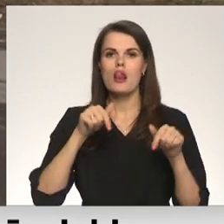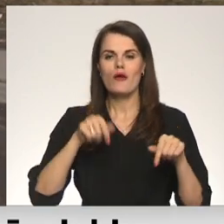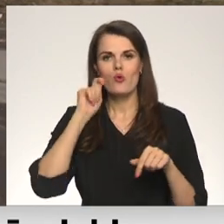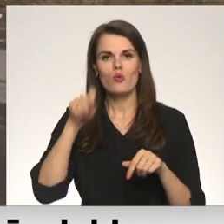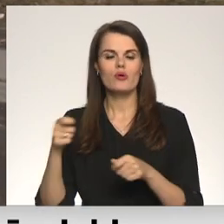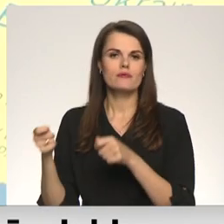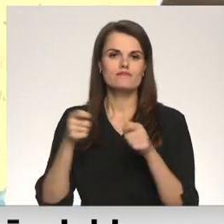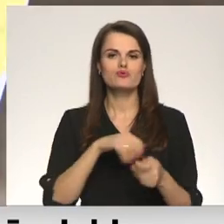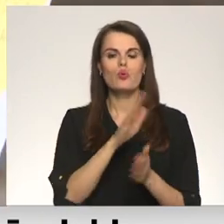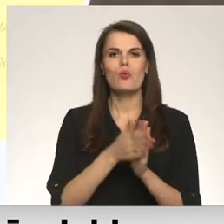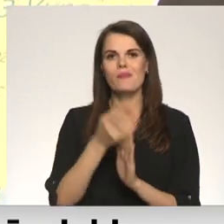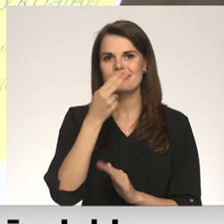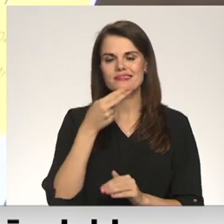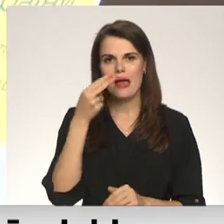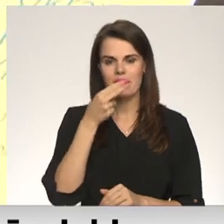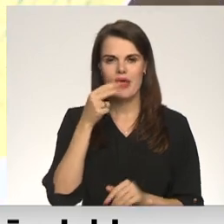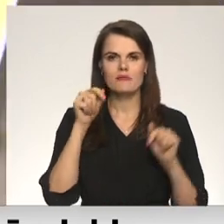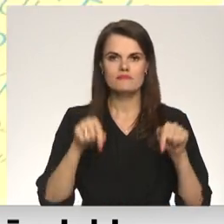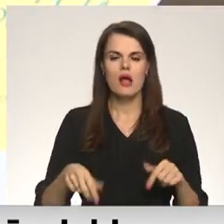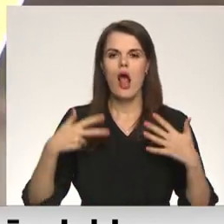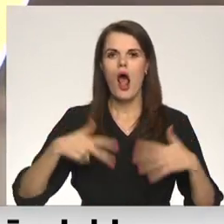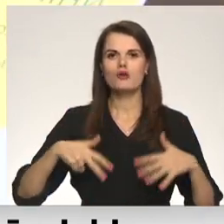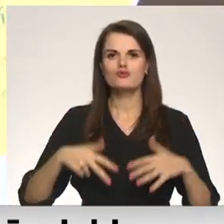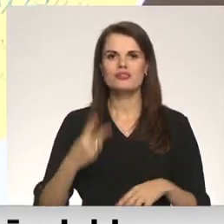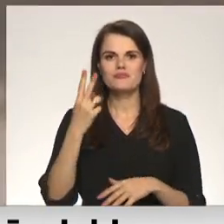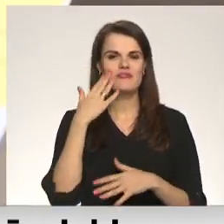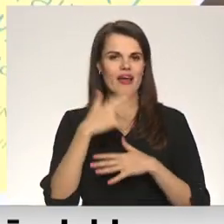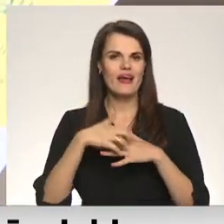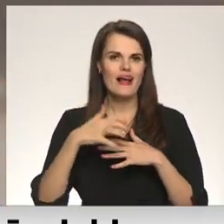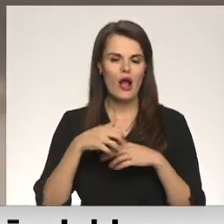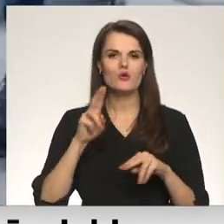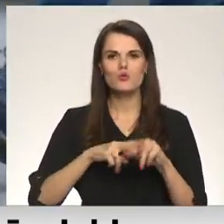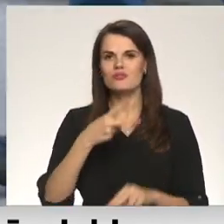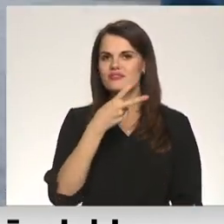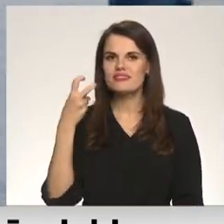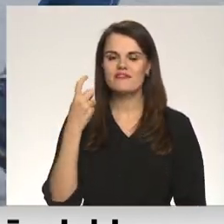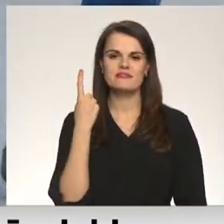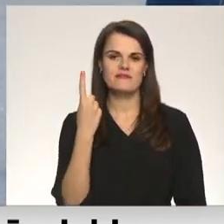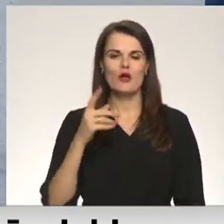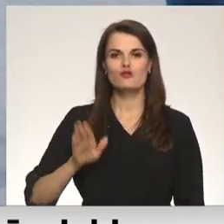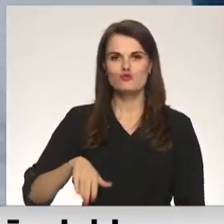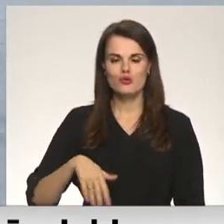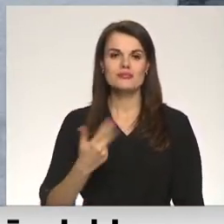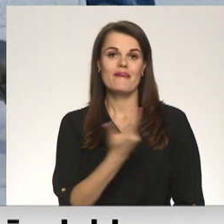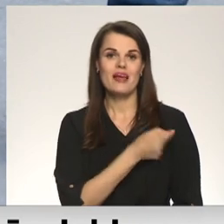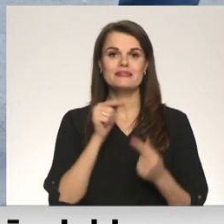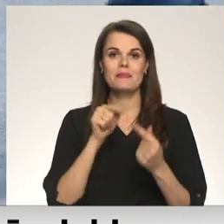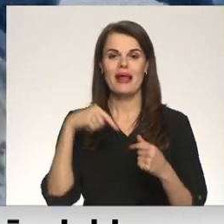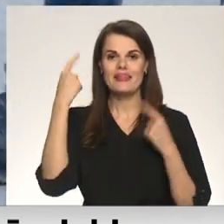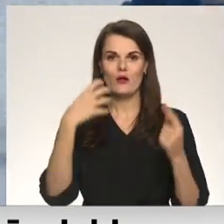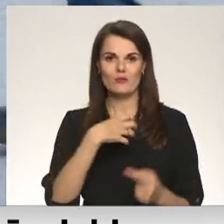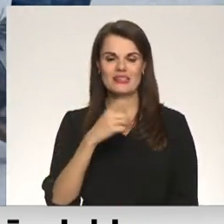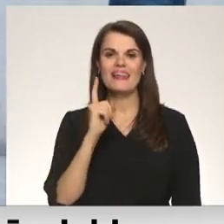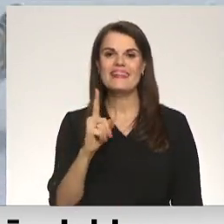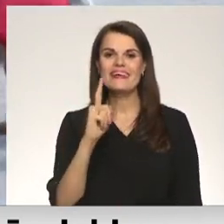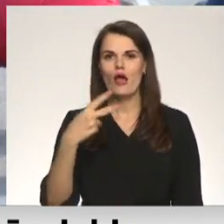Ukrainas kopā ar saviem saimniekiem ieradušies 82 kaķi un 201 suns. No tiem vakcinēti pret trakumsērgu bija